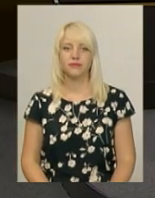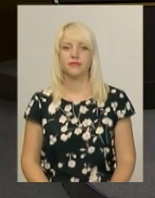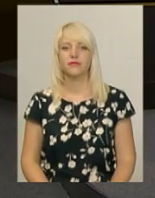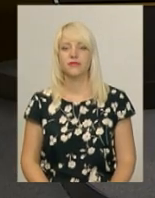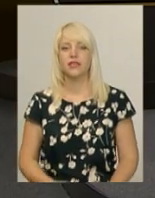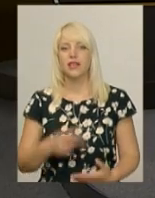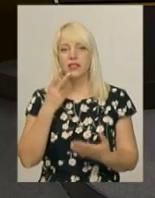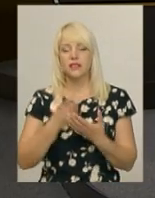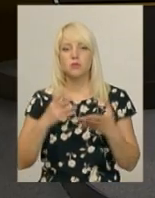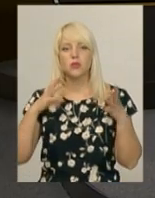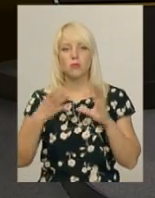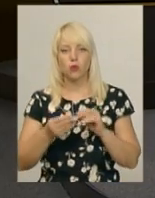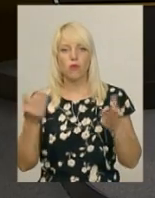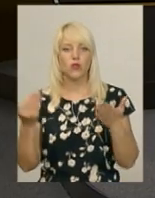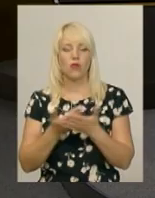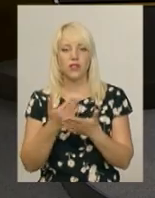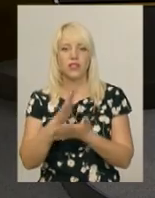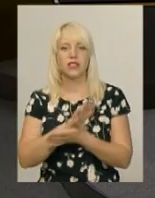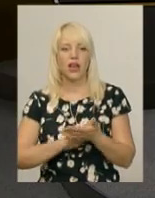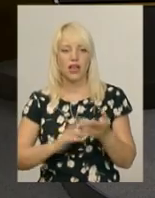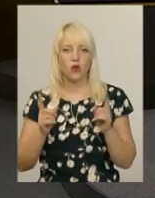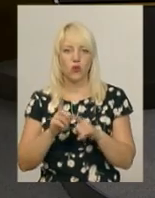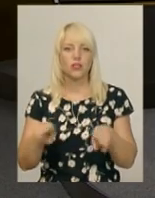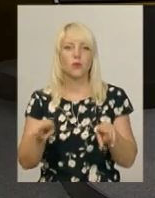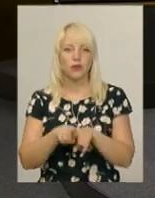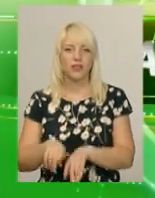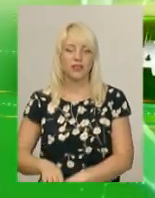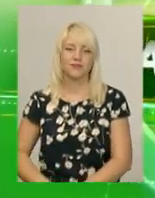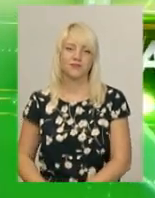Ви дивитесь підсумковий випуск новин і далі коротко про таке.